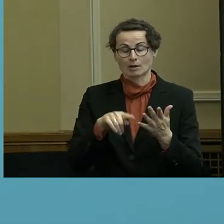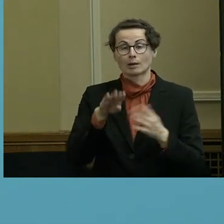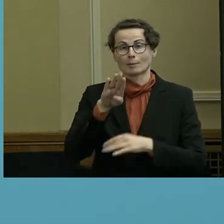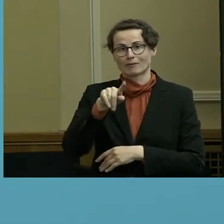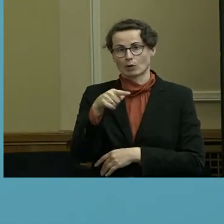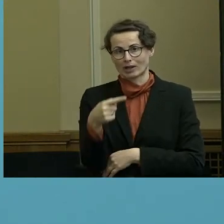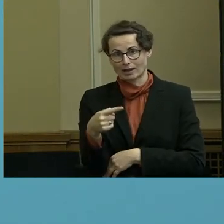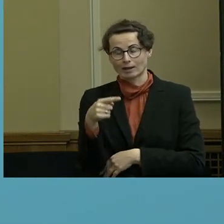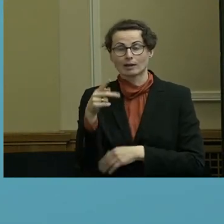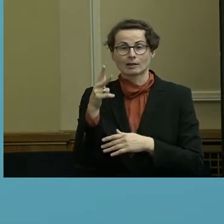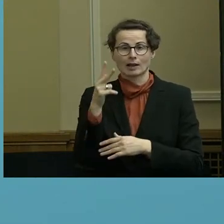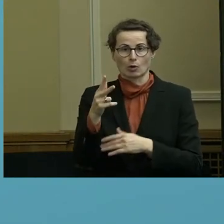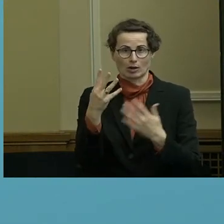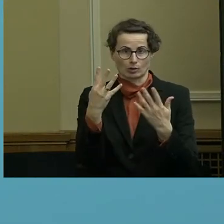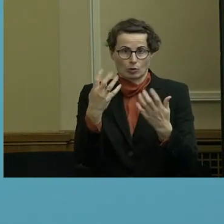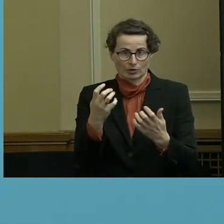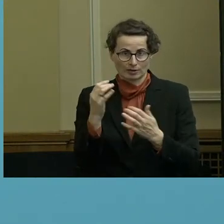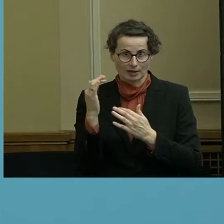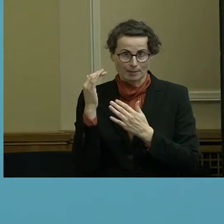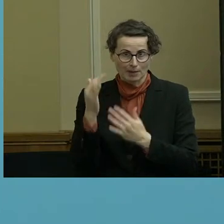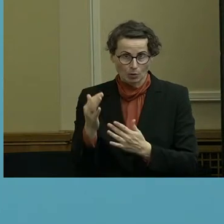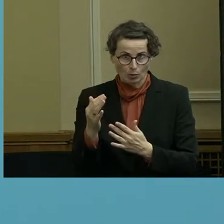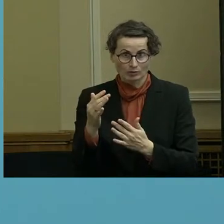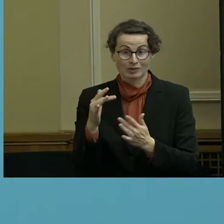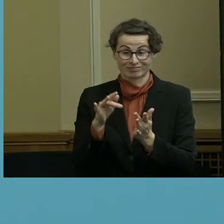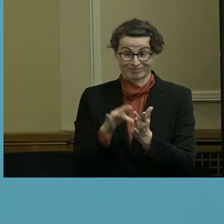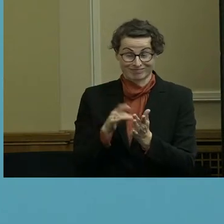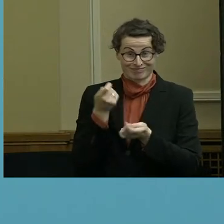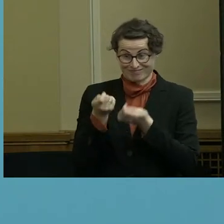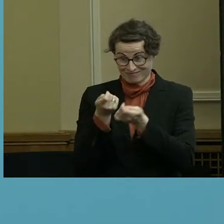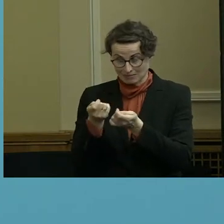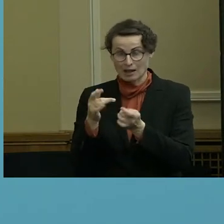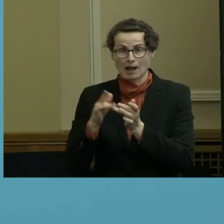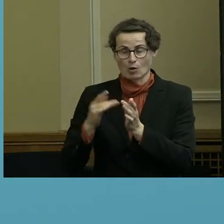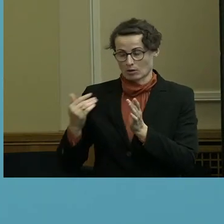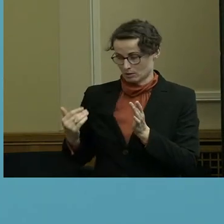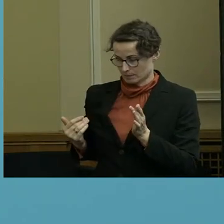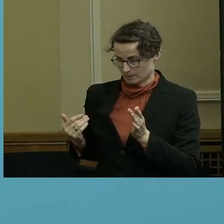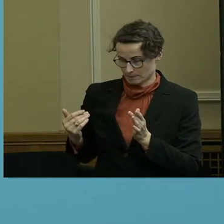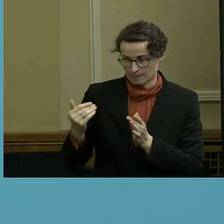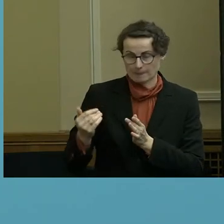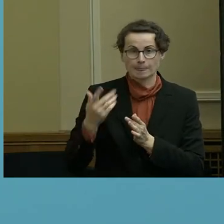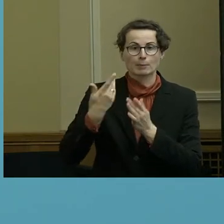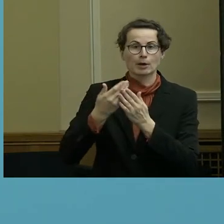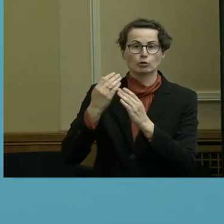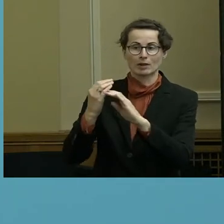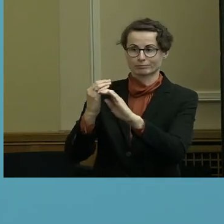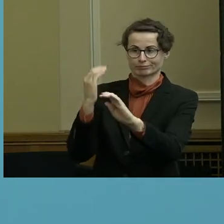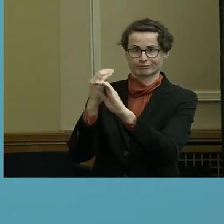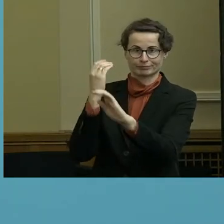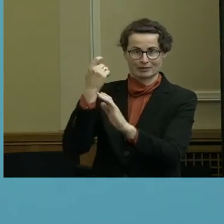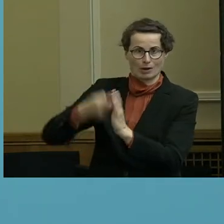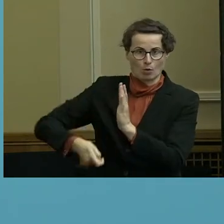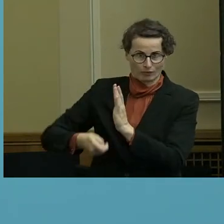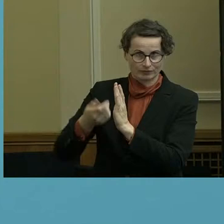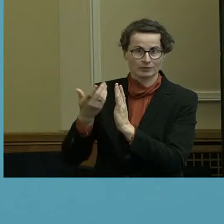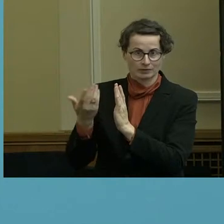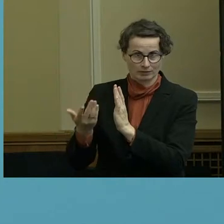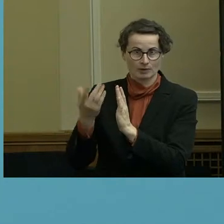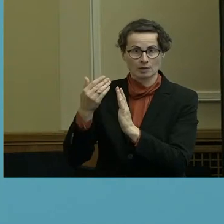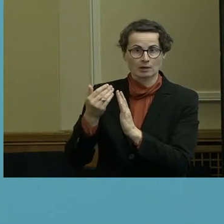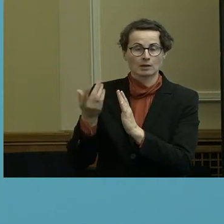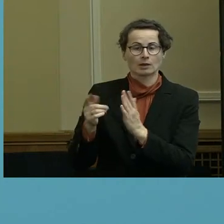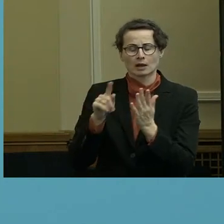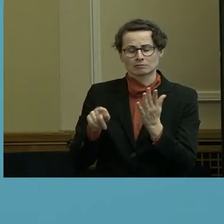Millionen, wo natürlich ein Schwerpunkt auch die schrittweise über mehrere Jahre erfolgende Beschaffung der Fahrzeugflotte ist. Es kommt dann wieder ein